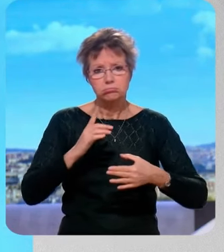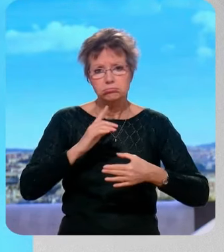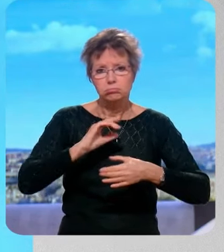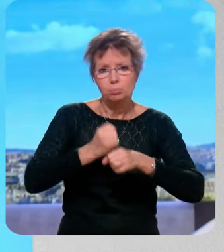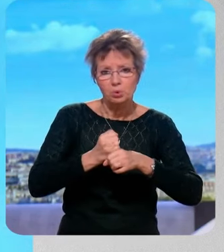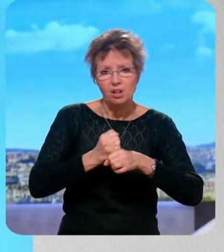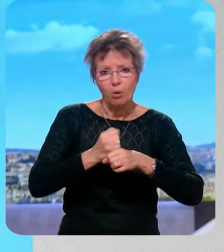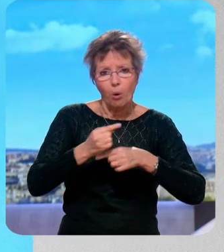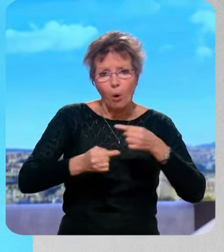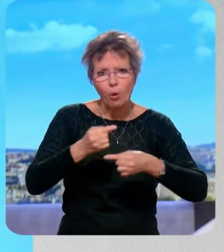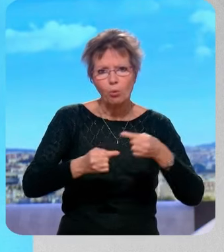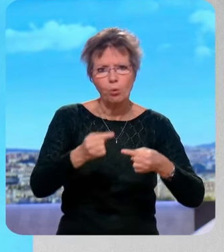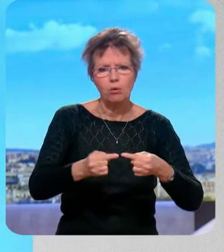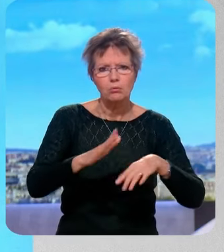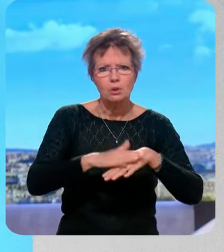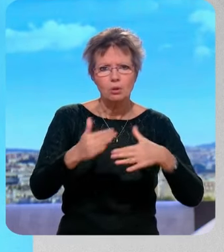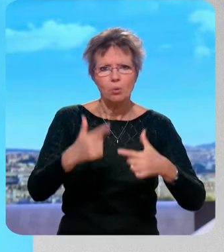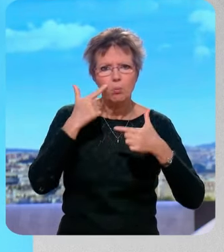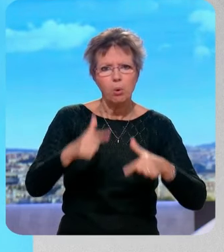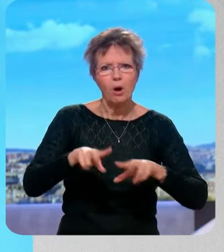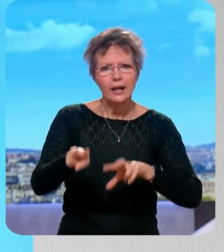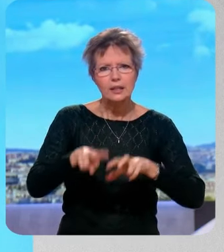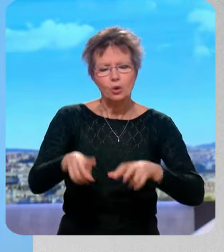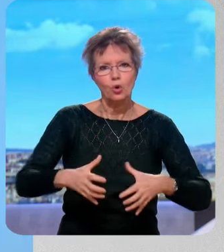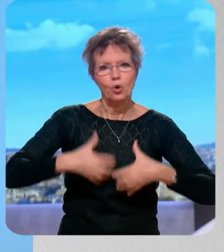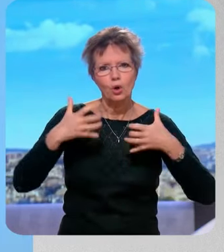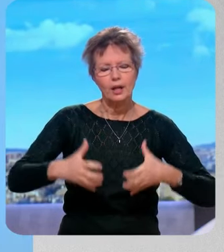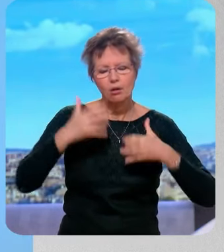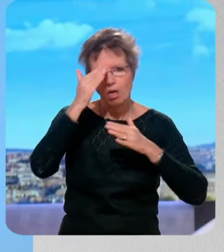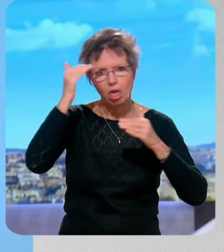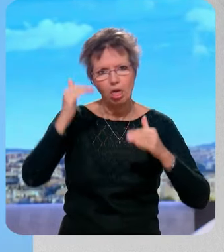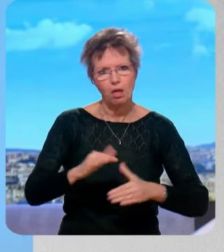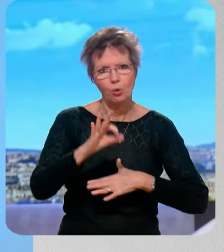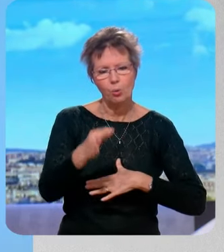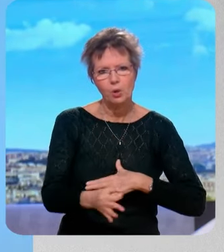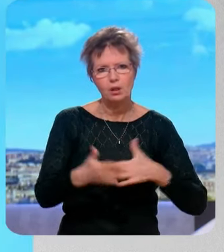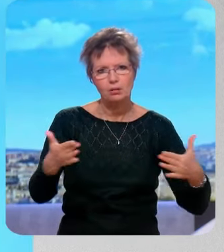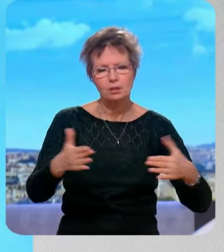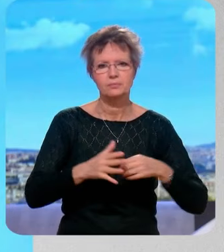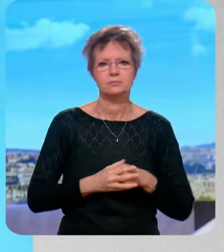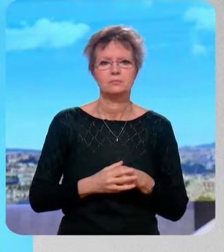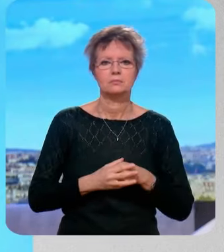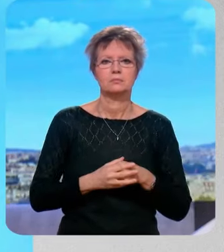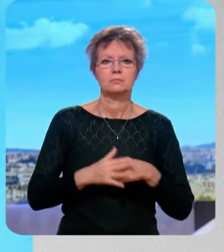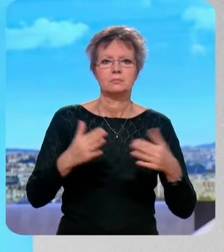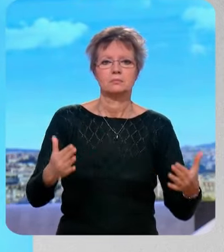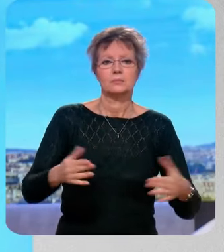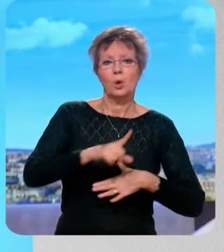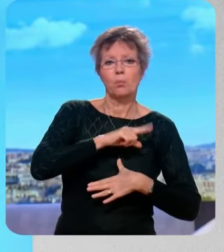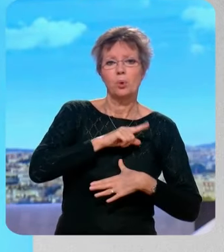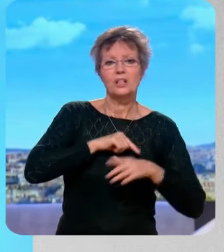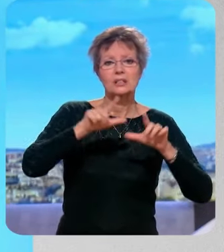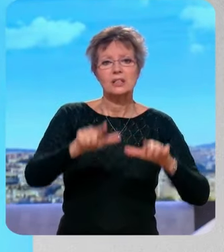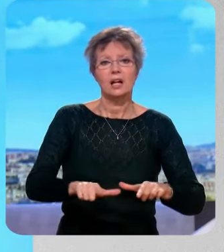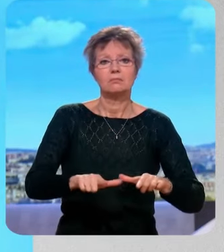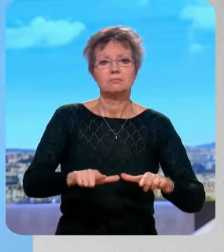En même temps, vous voyez bien la colère et la désespérance qui s'expriment dans le monde agricole. Ça justifie le trouble à l'ordre public ou pas ? – Le trouble à l'ordre public ne se justifie jamais, mais il